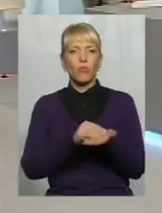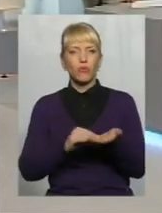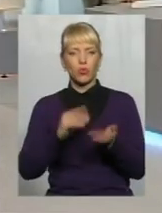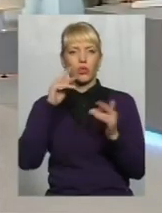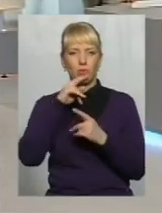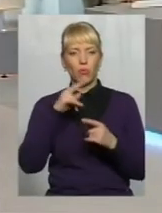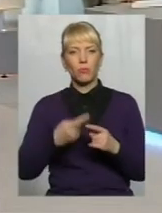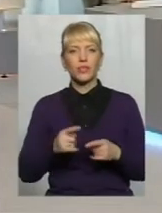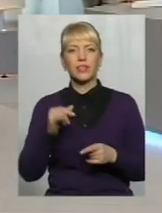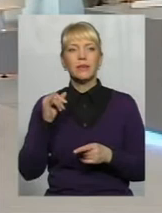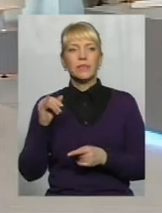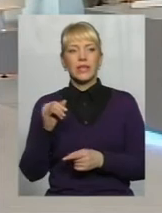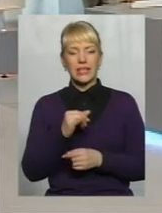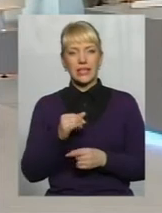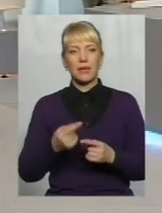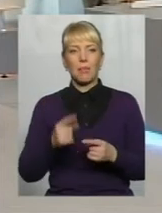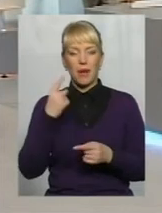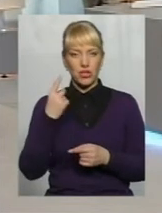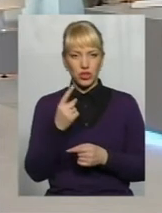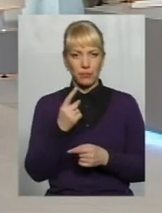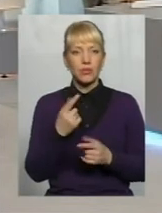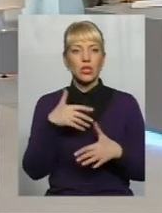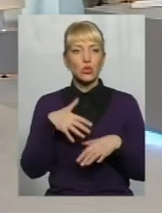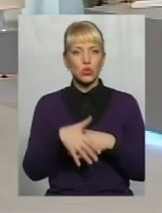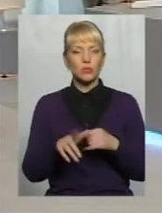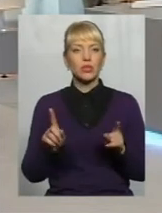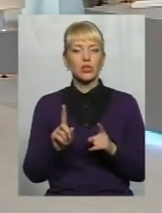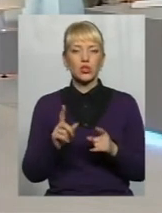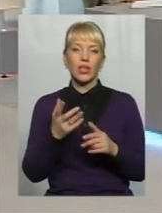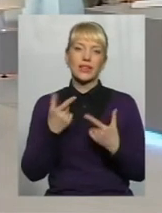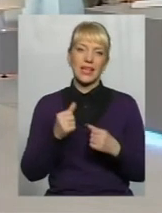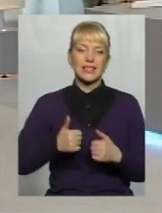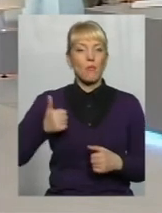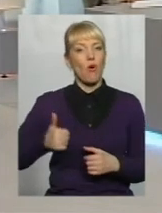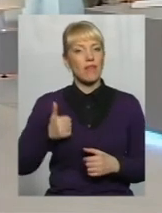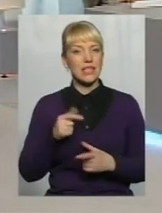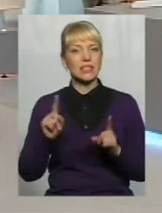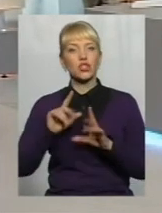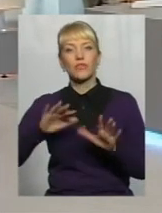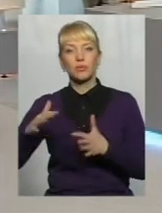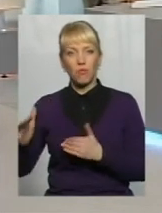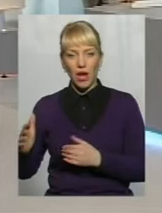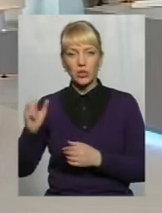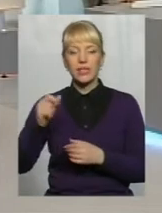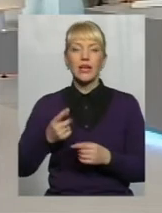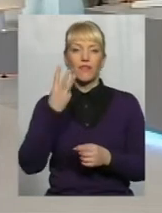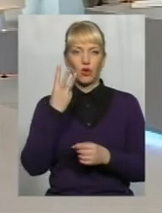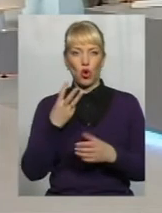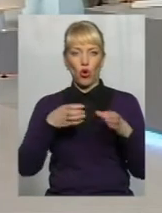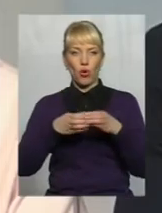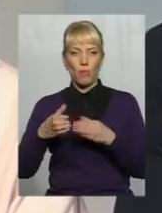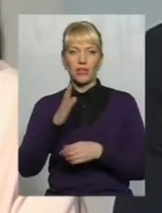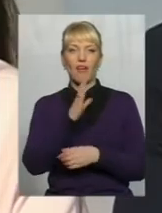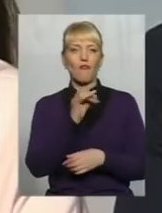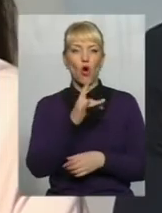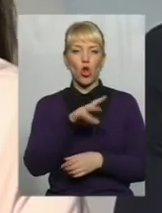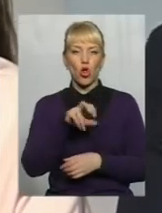вже придуманий Це перше, ну, зрозуміло, що десь поховалилися тим Що відбувалося в трьох громадах Волочеськ,